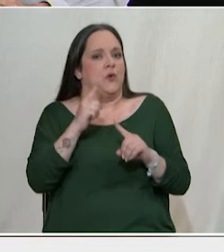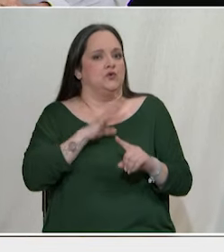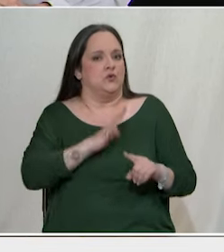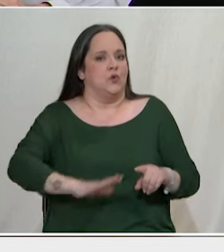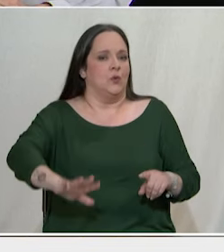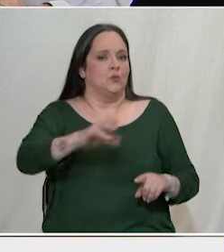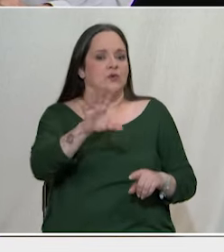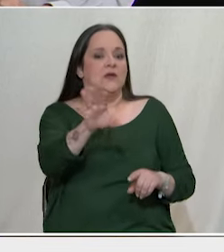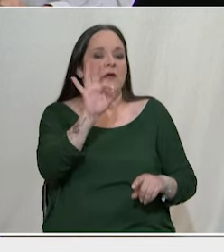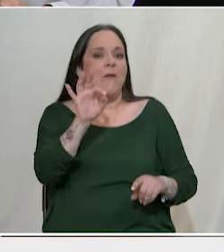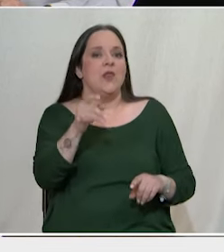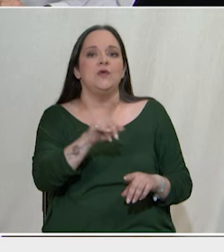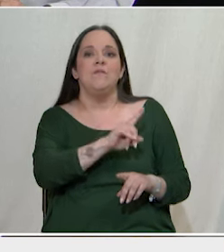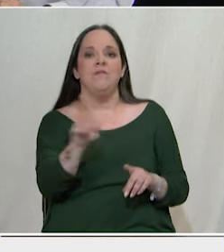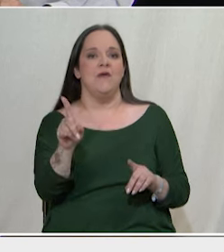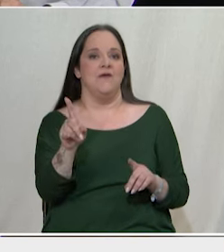επιλέγει